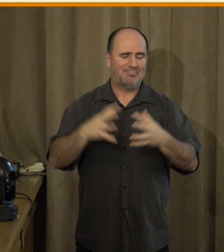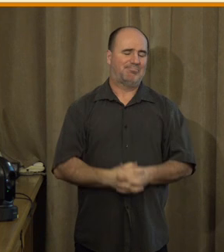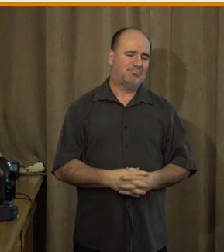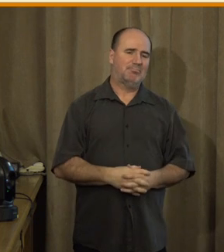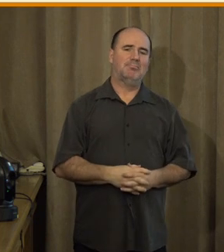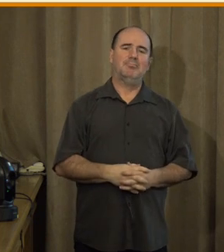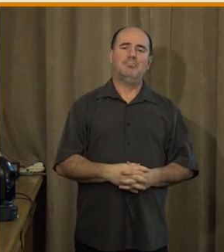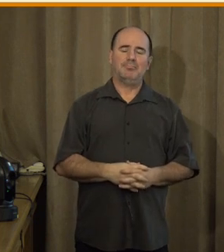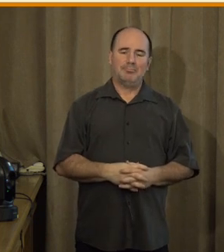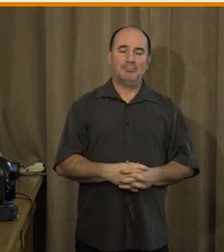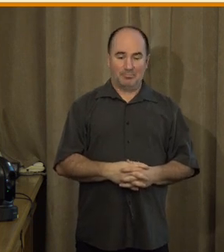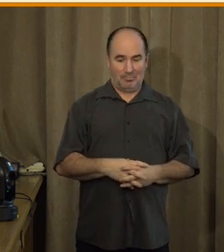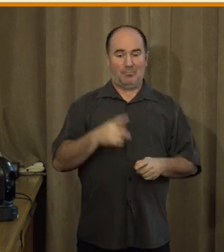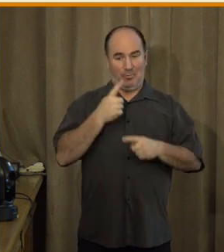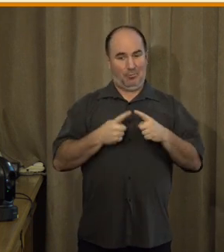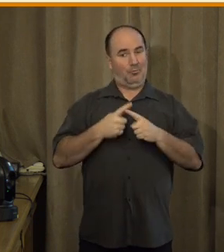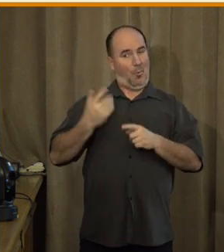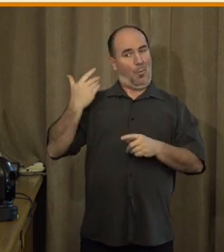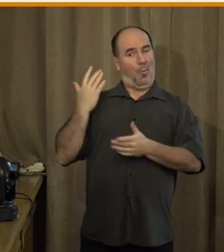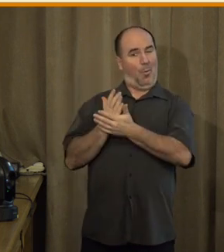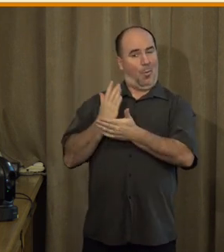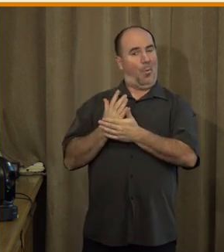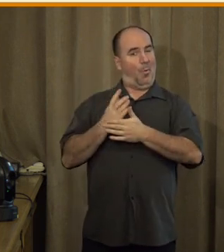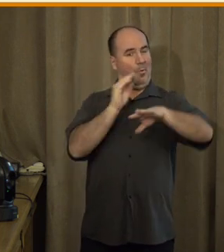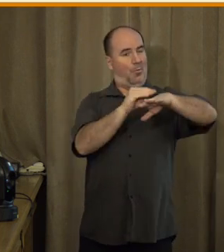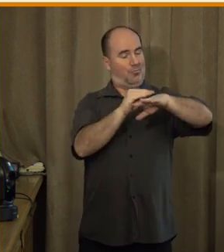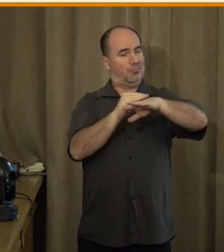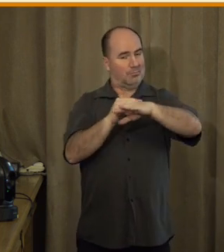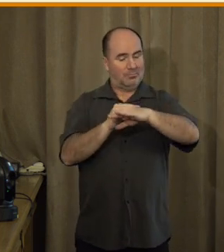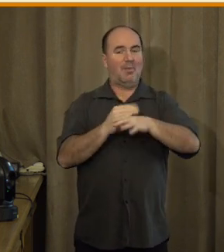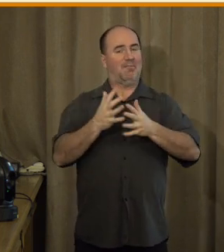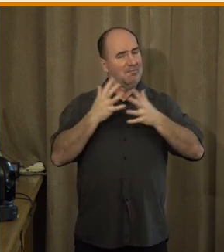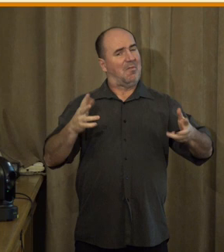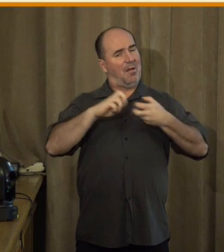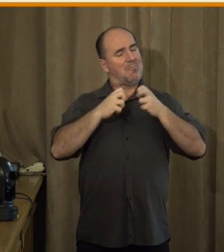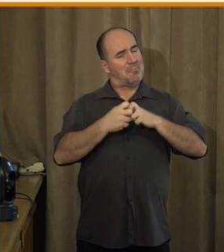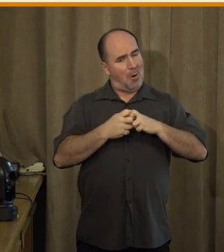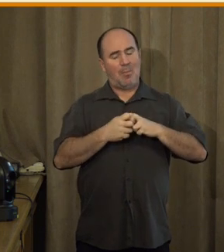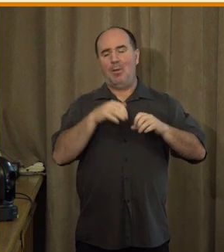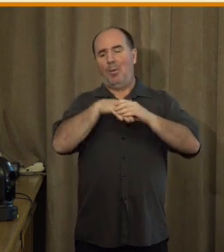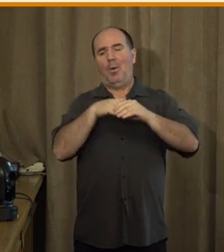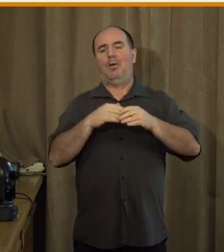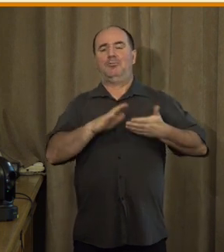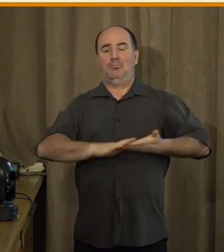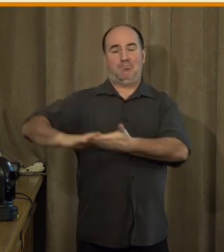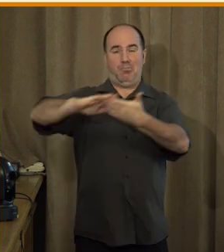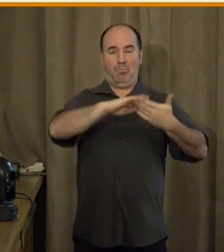To, co už jsem trošku zmiňovala a vlastně vidíme jako jeden z největších problémů, je, že společnost